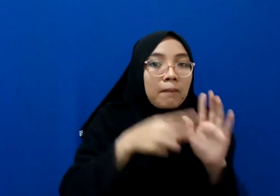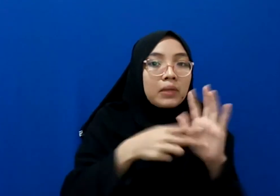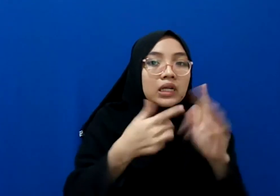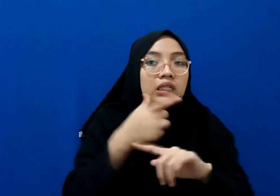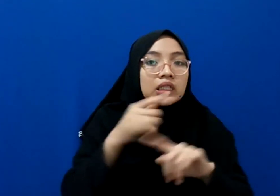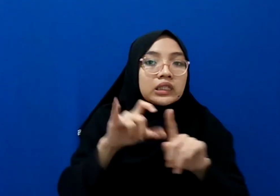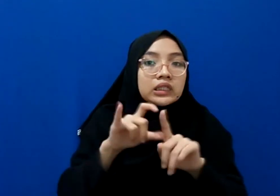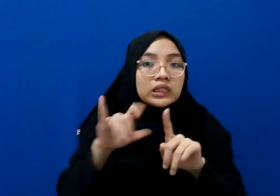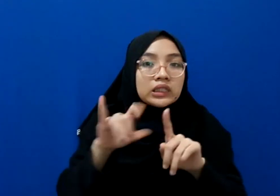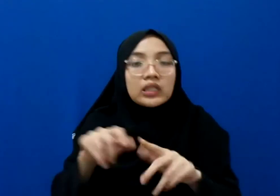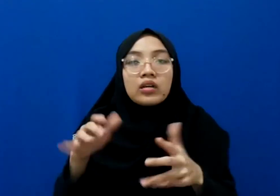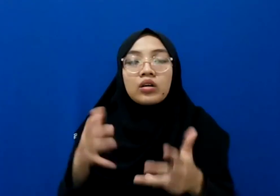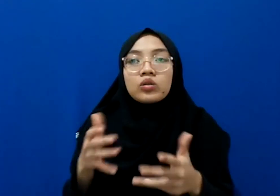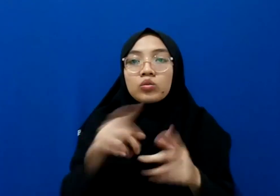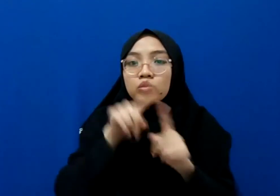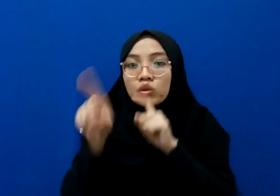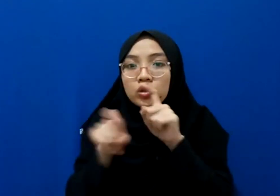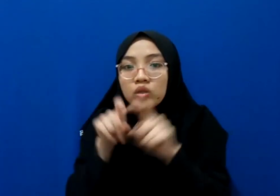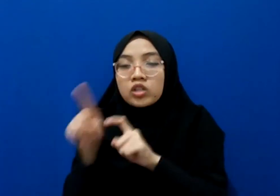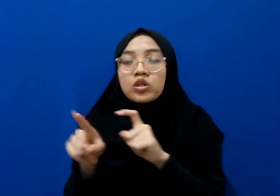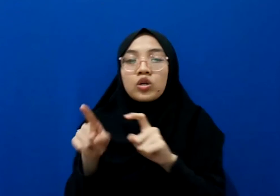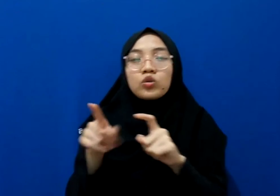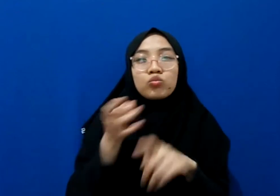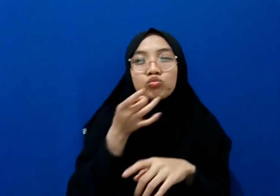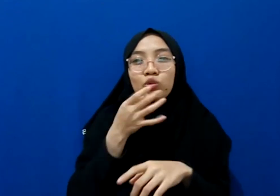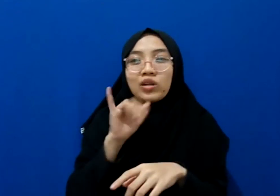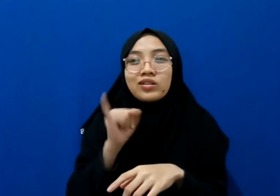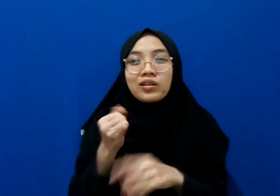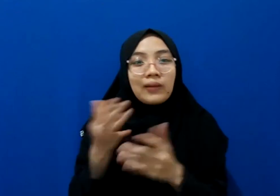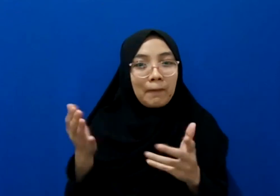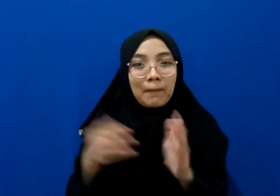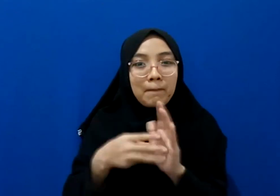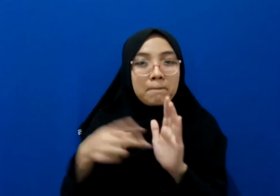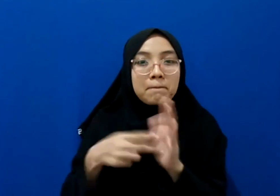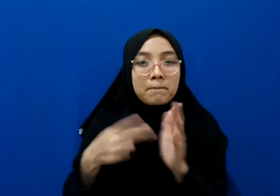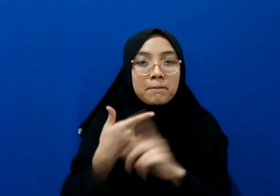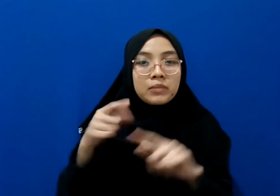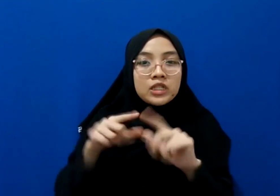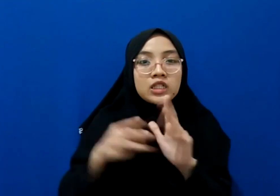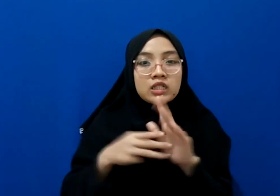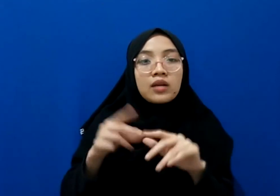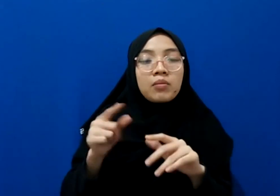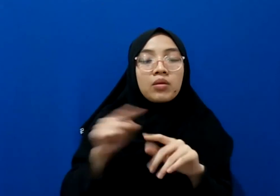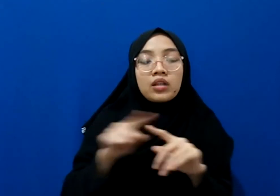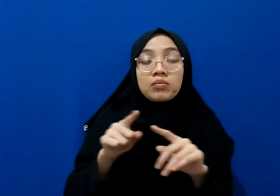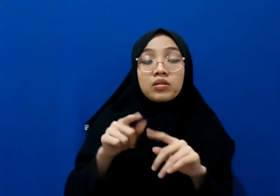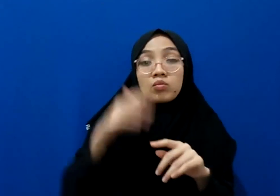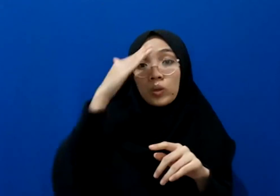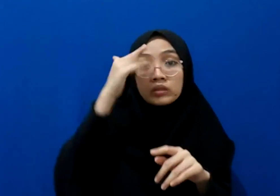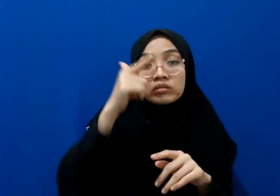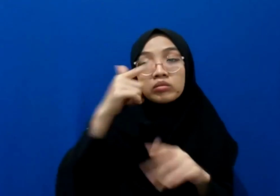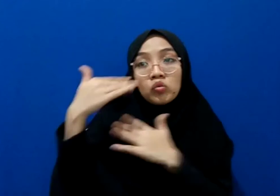polisi juga tanya-tanya gitu kan tapi jurnalis bukan polisi jelas beda terus